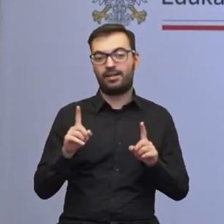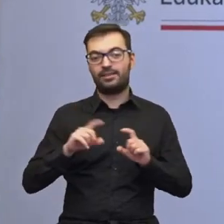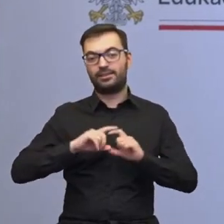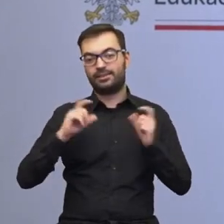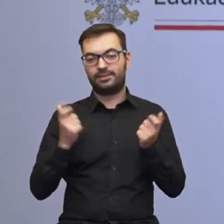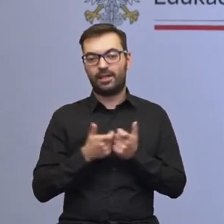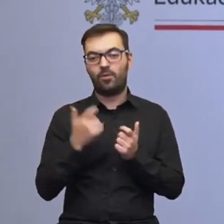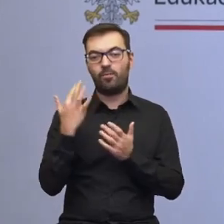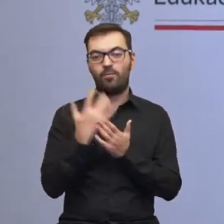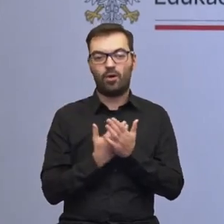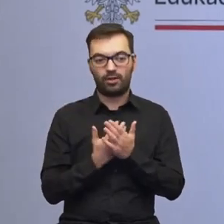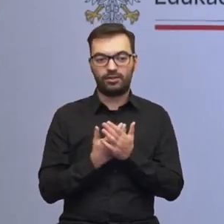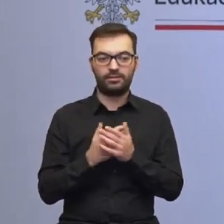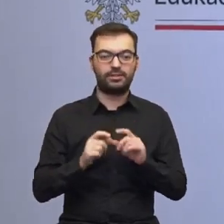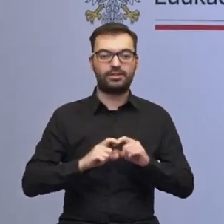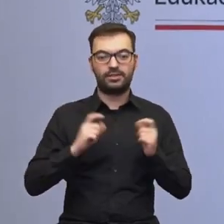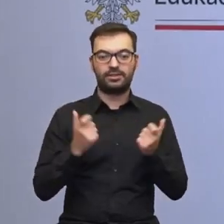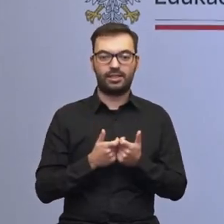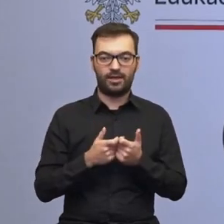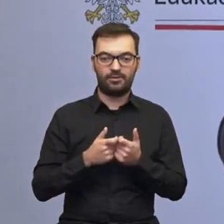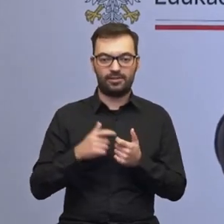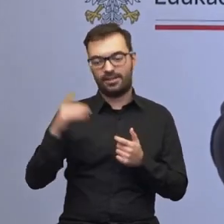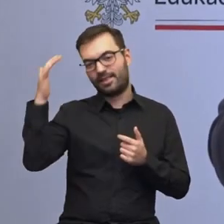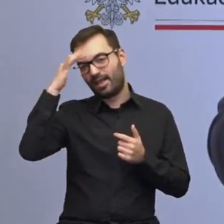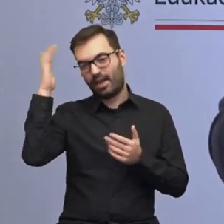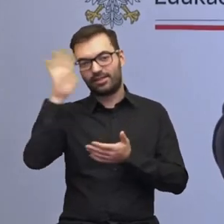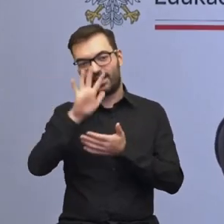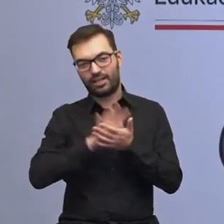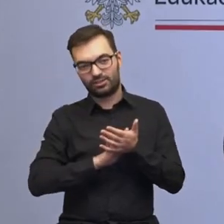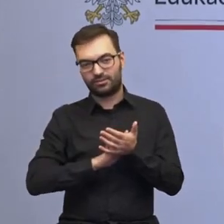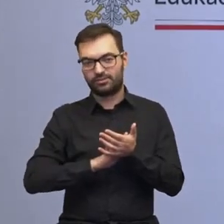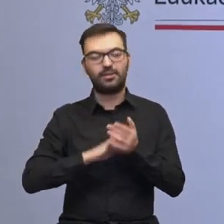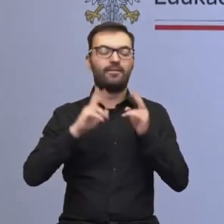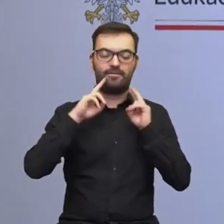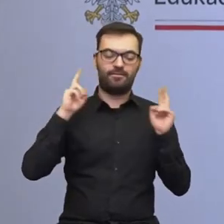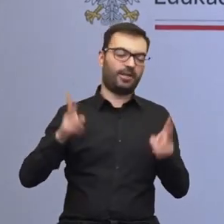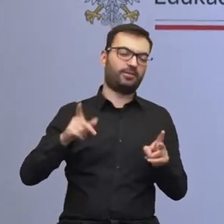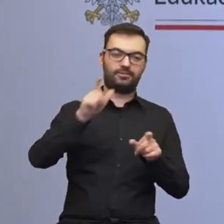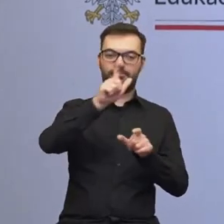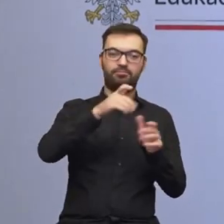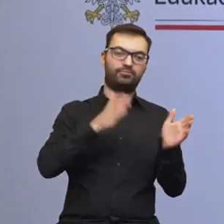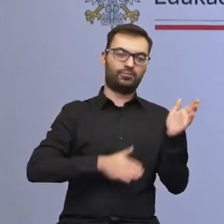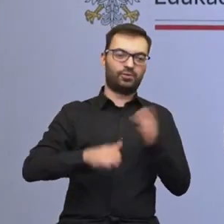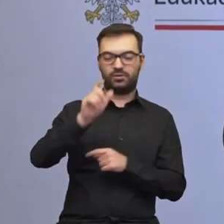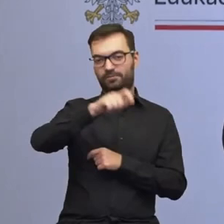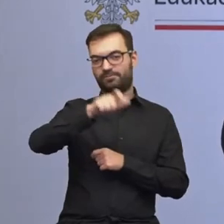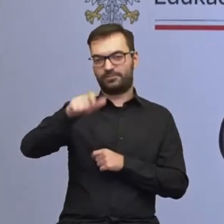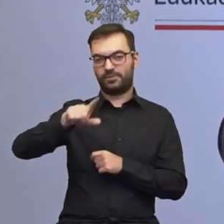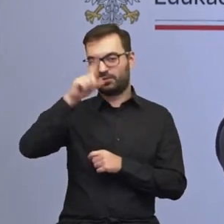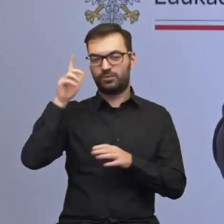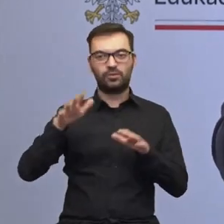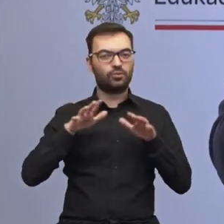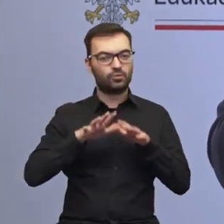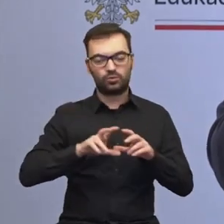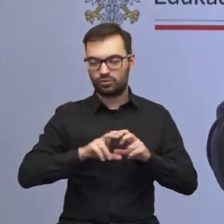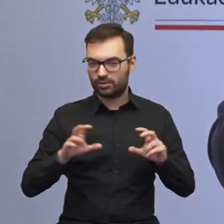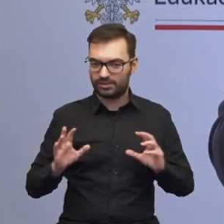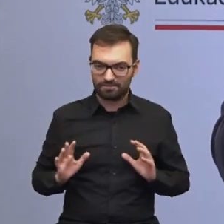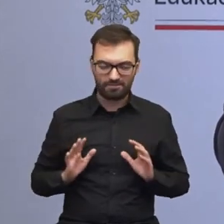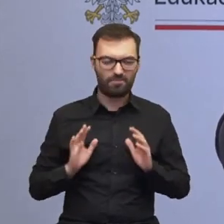cały program i cała zawartość merytoryczna to faktycznie osoby, które bardzo dużo czasu